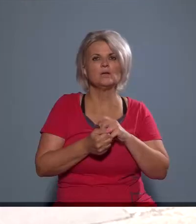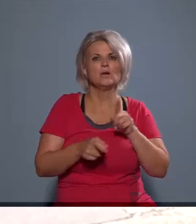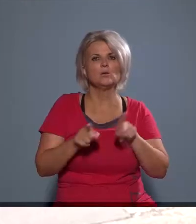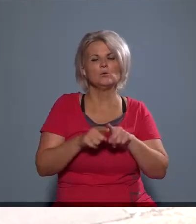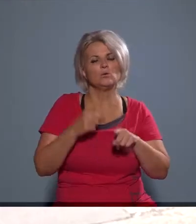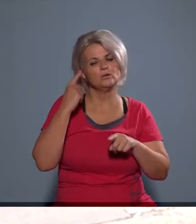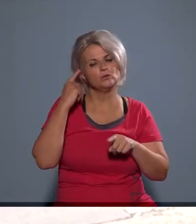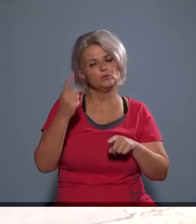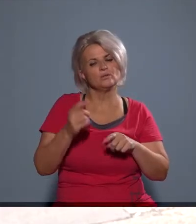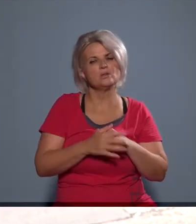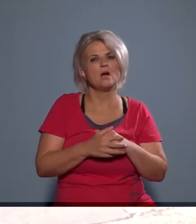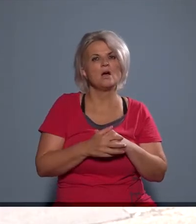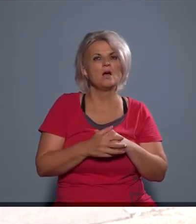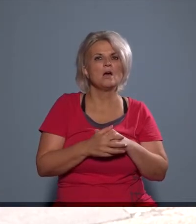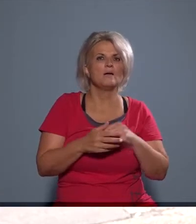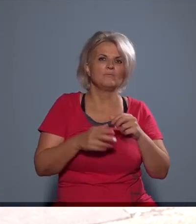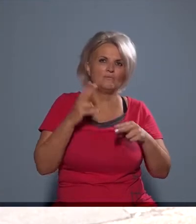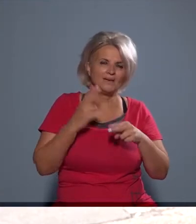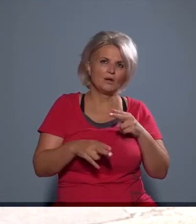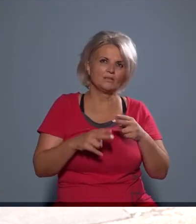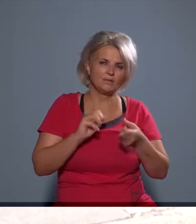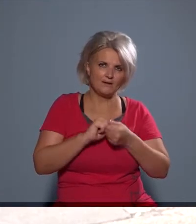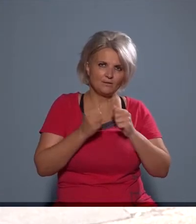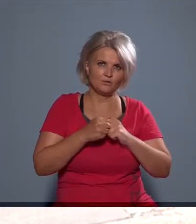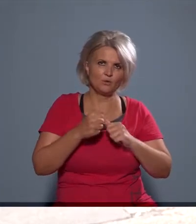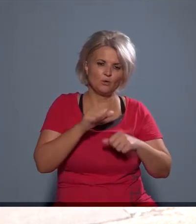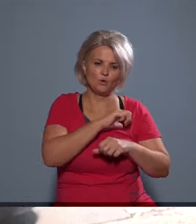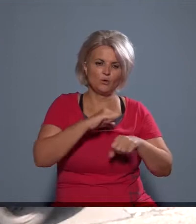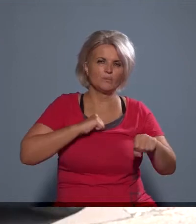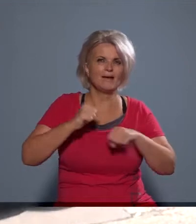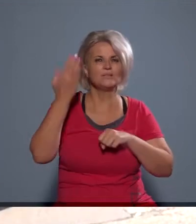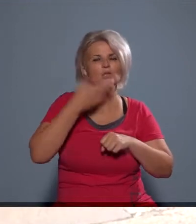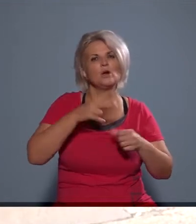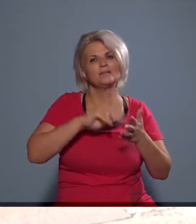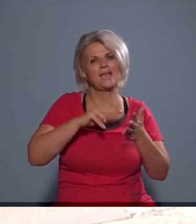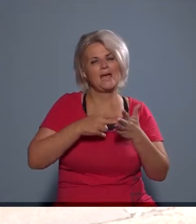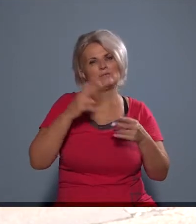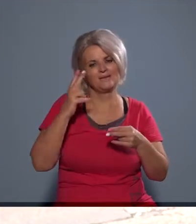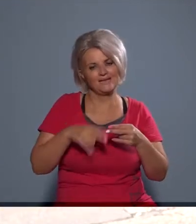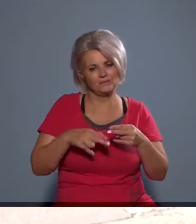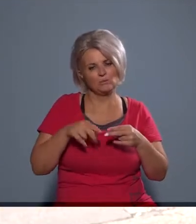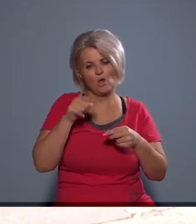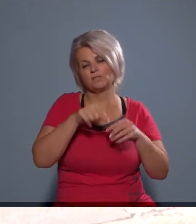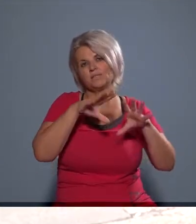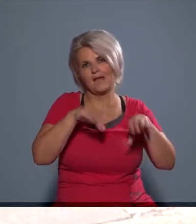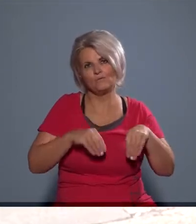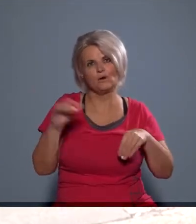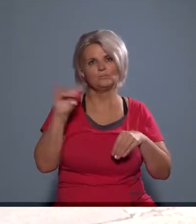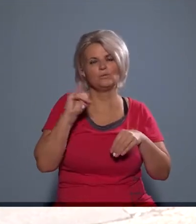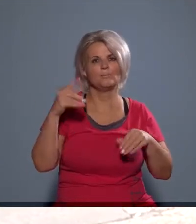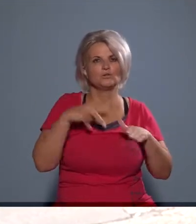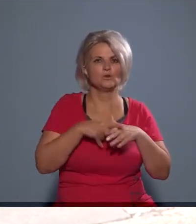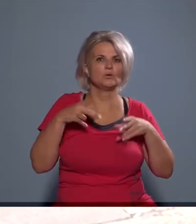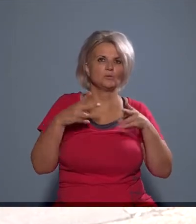önkormányzat, hogyha készít egy forgalomtechnikai tervet, és azt sováhogyatja a forgalomtechnikai kezelővel, ami a